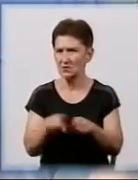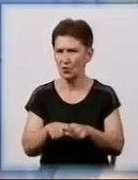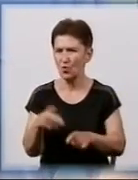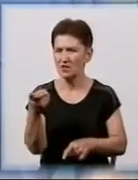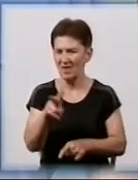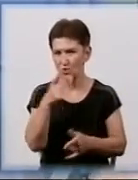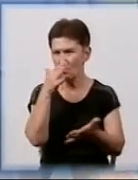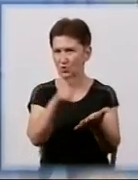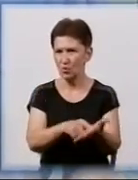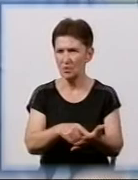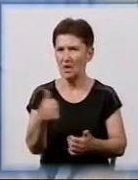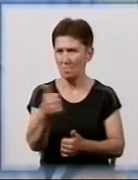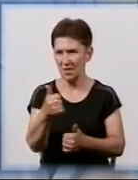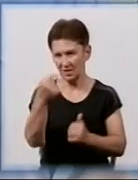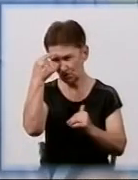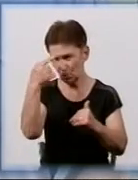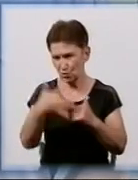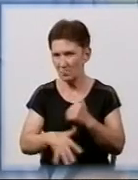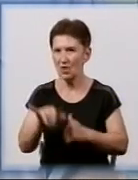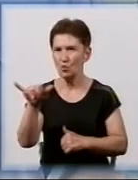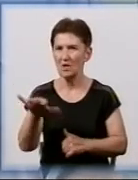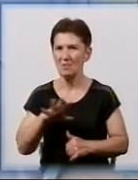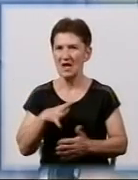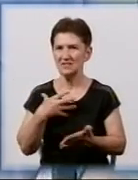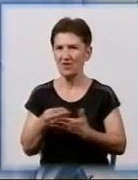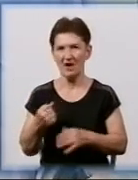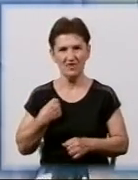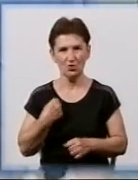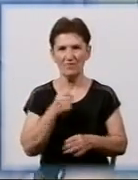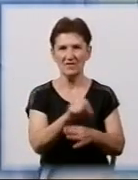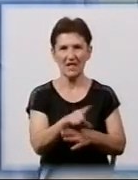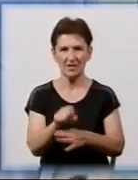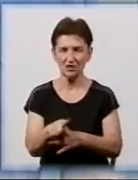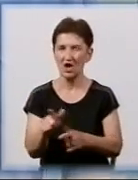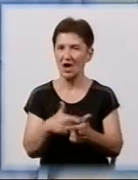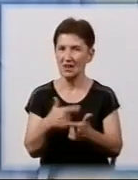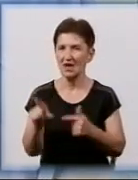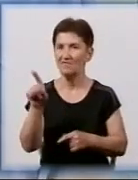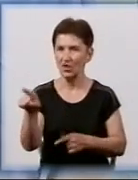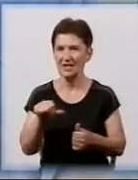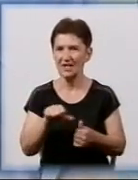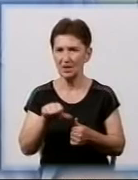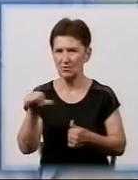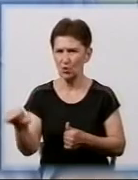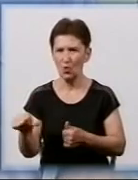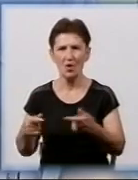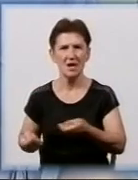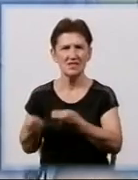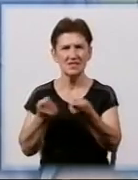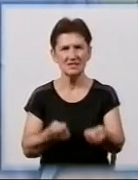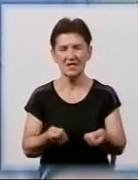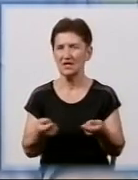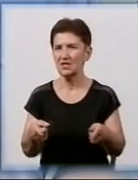метою. Перш за все, зрозуміло, у них була своя військова задача. Але ж вони, крім того, несли і таку